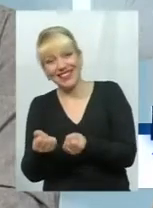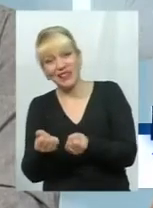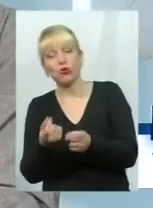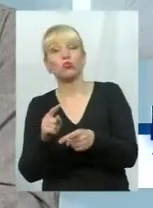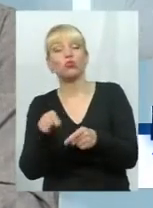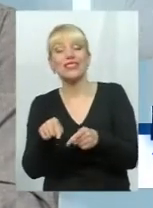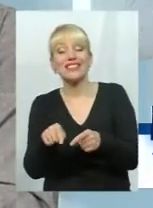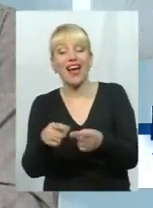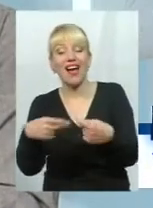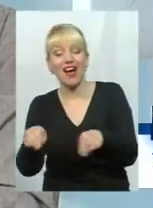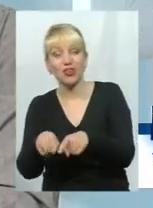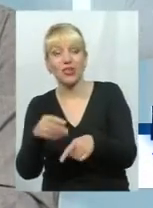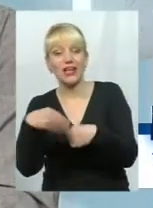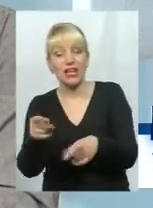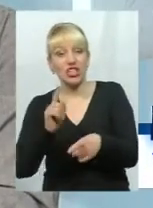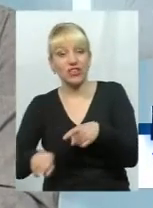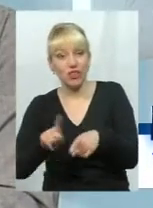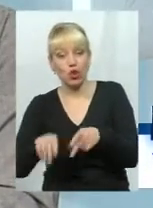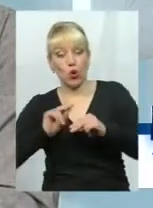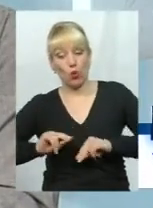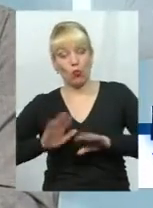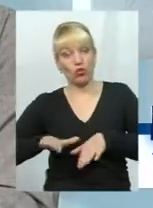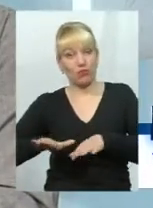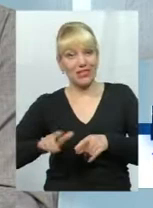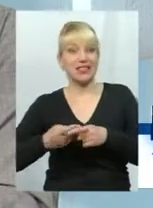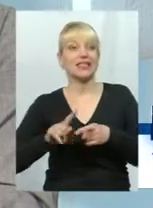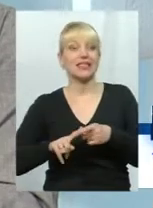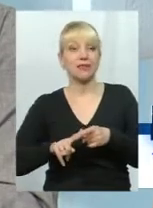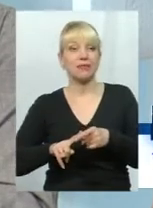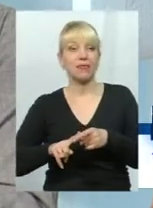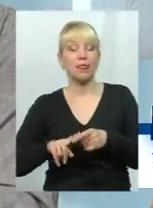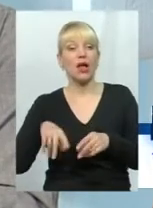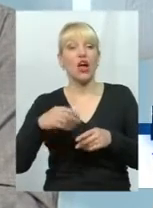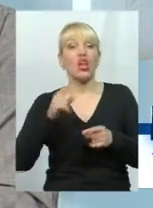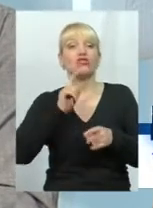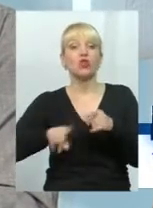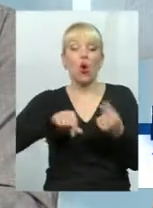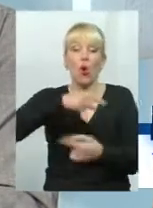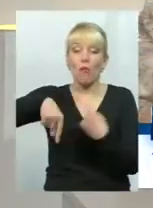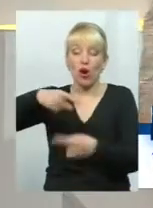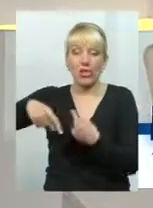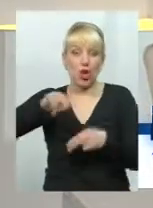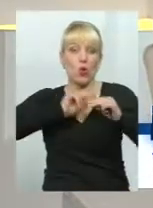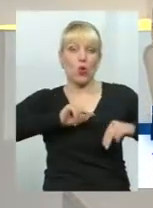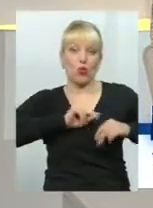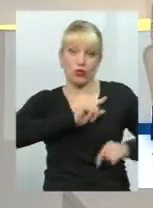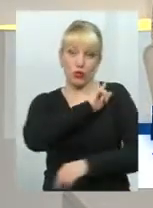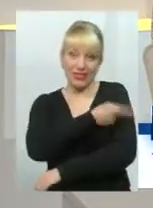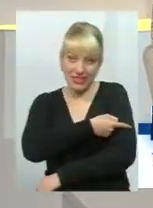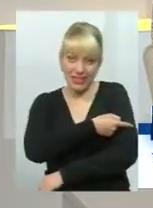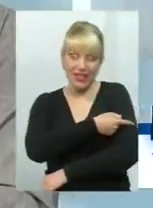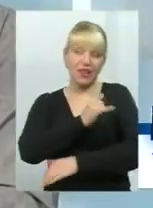ця галузь швидкі робочі місця, швидку оберечувальність робочої сили, і